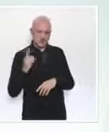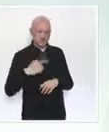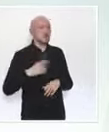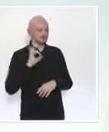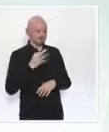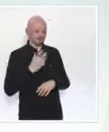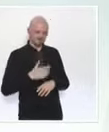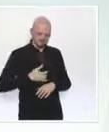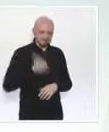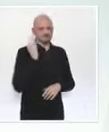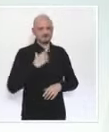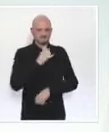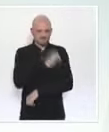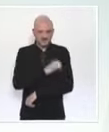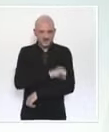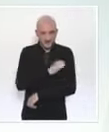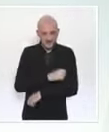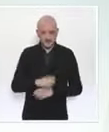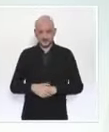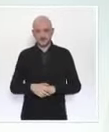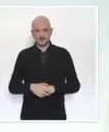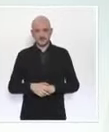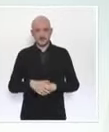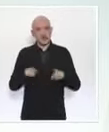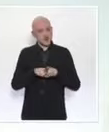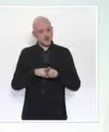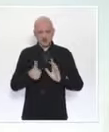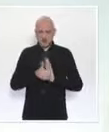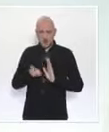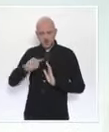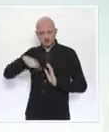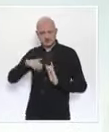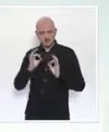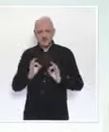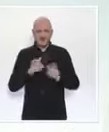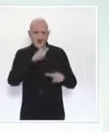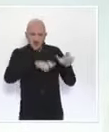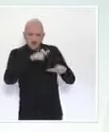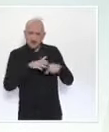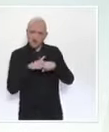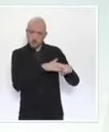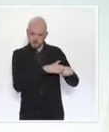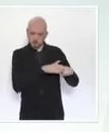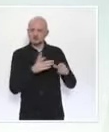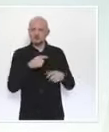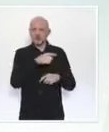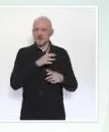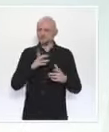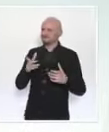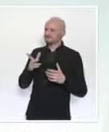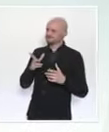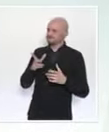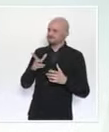'État, c'est également que les publics prioritaires puissent accéder au vaccin dans des conditions de simplicité,